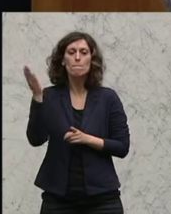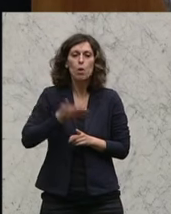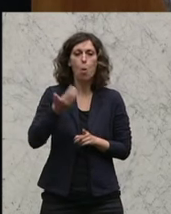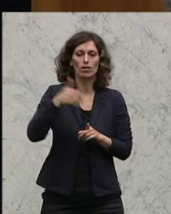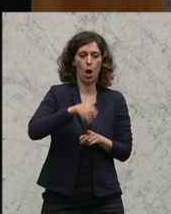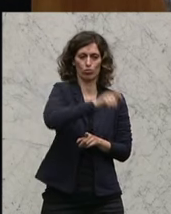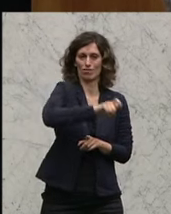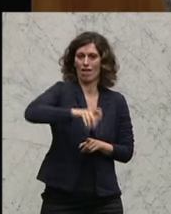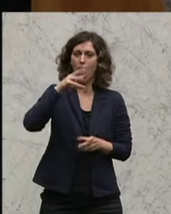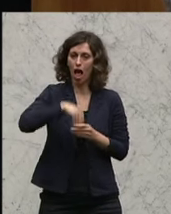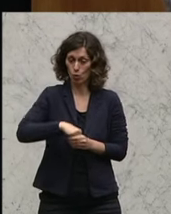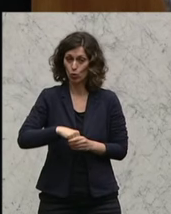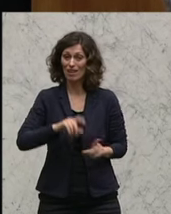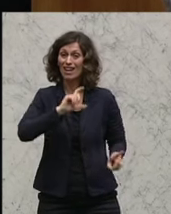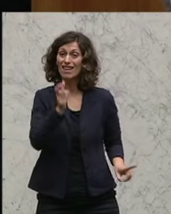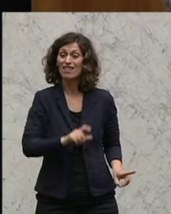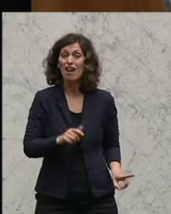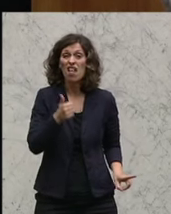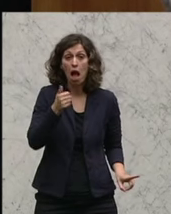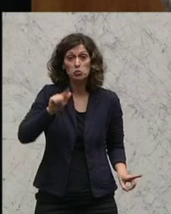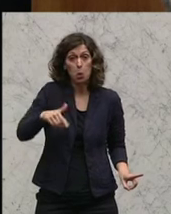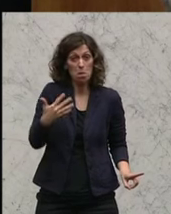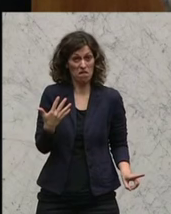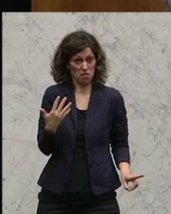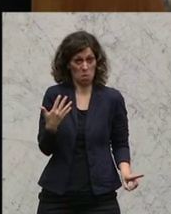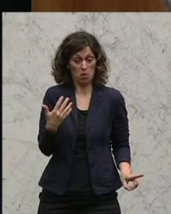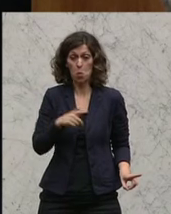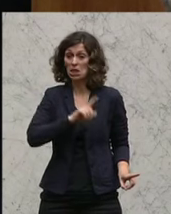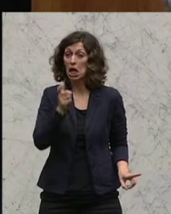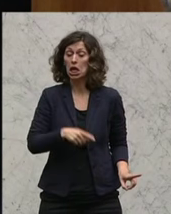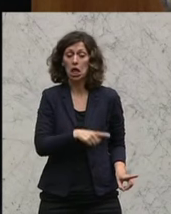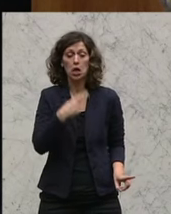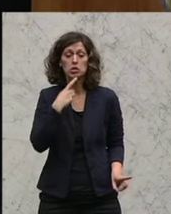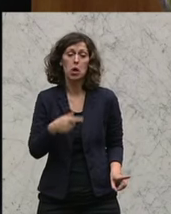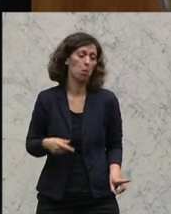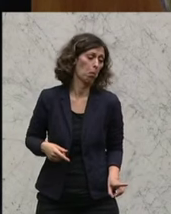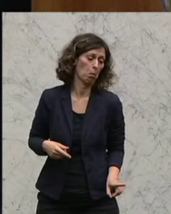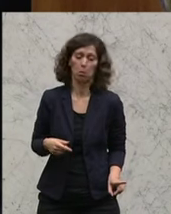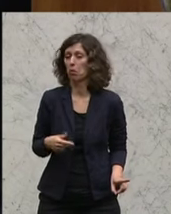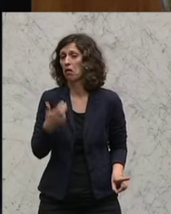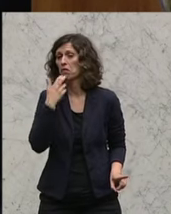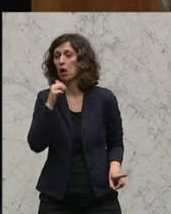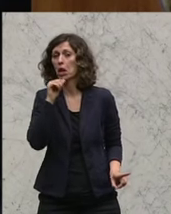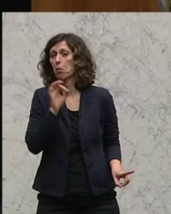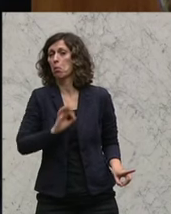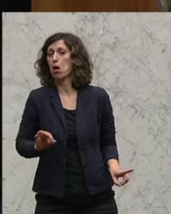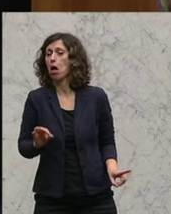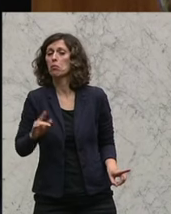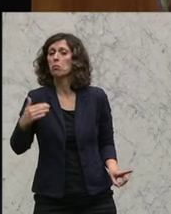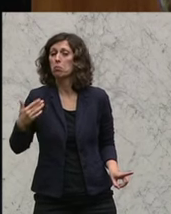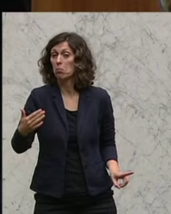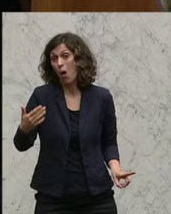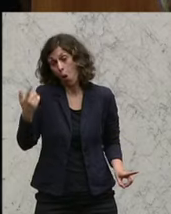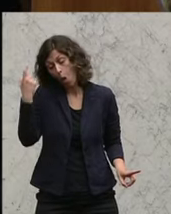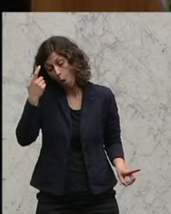Einwohner und Italien 1,5 und Italien nicht bereit ist bislang, dann hoffe ich, dass ich doch in den nächsten